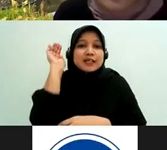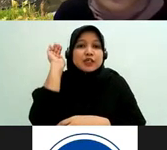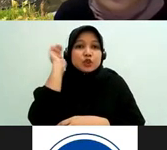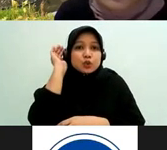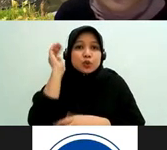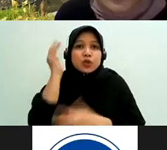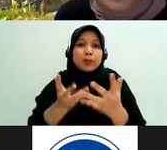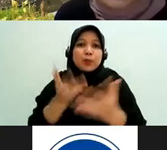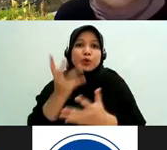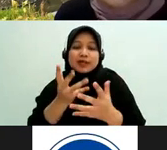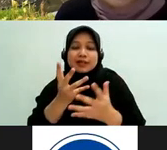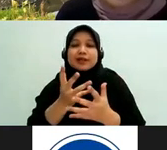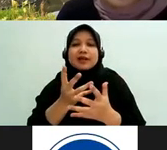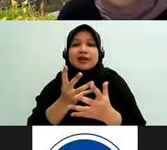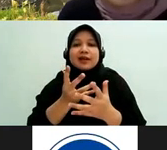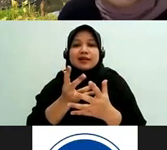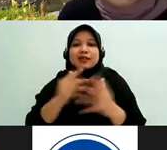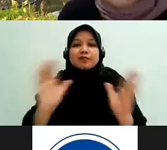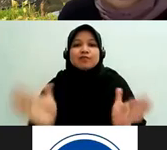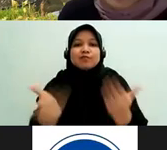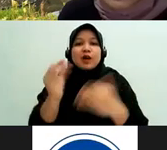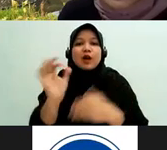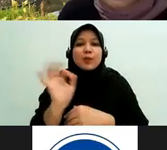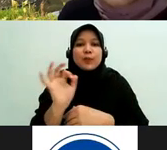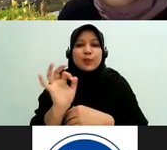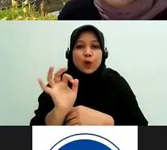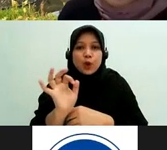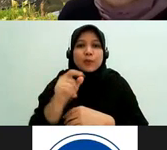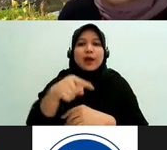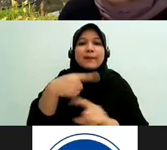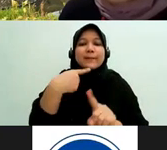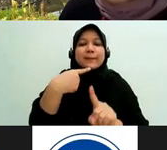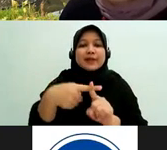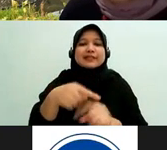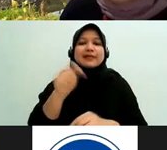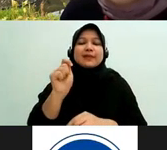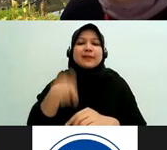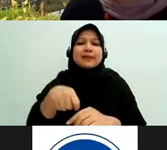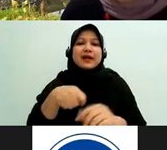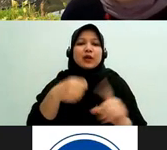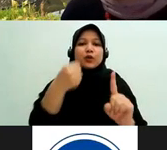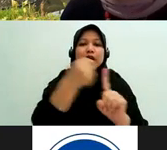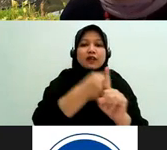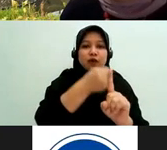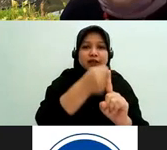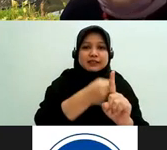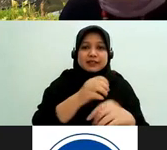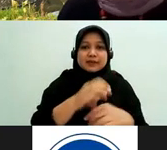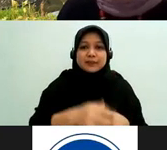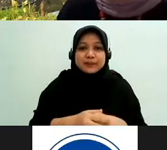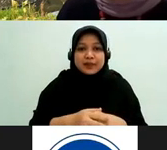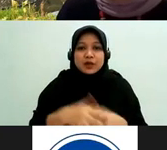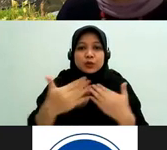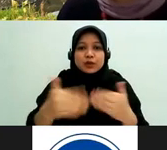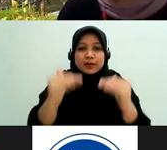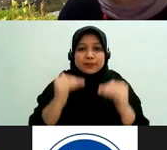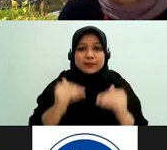Mas Ajiwan mengungkap fakta yang sebenarnya tentang kasus defable berhadapan dengan hukum yes